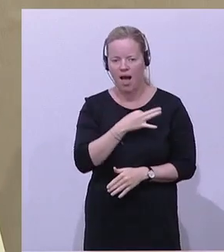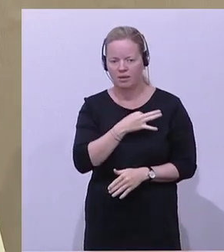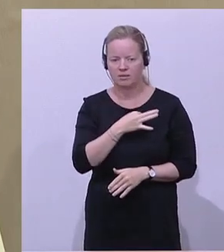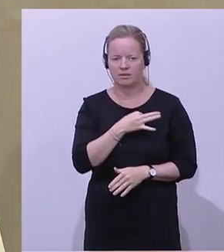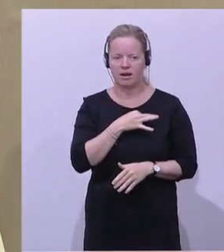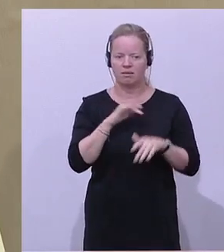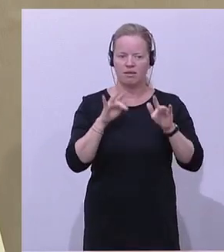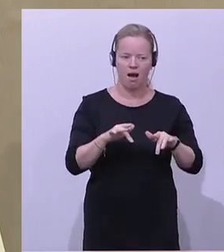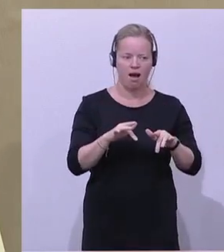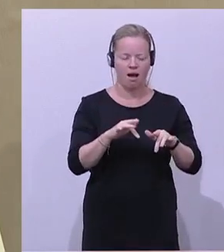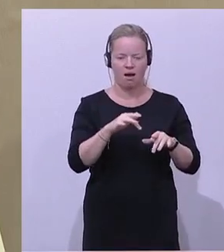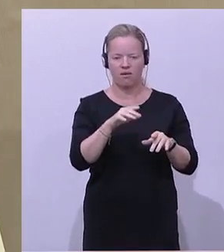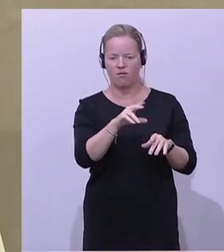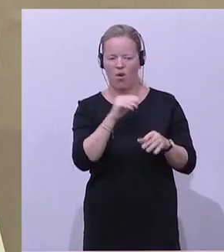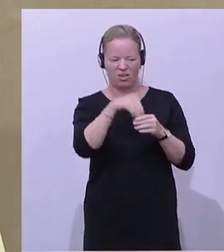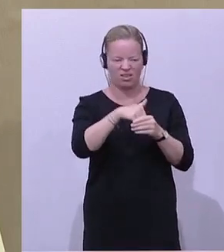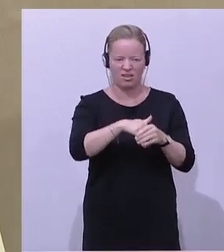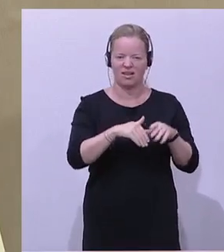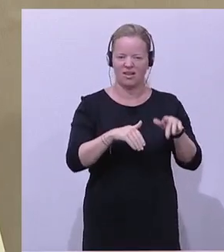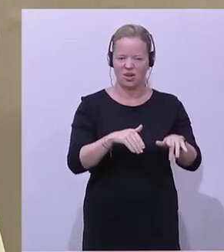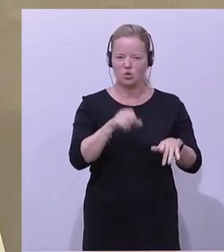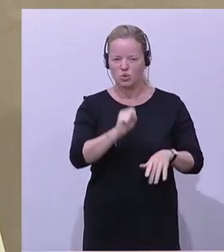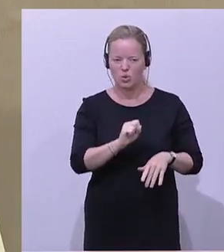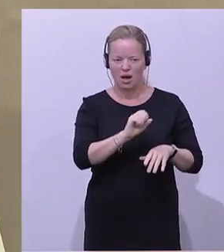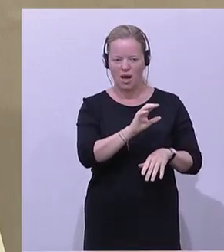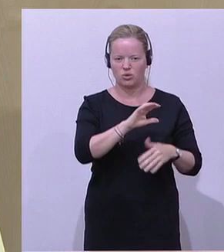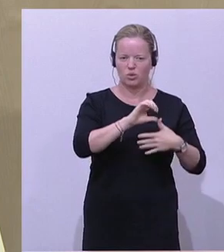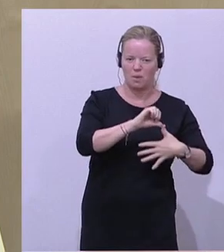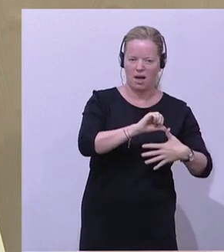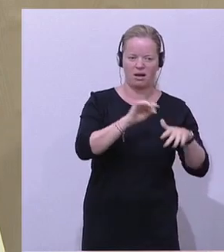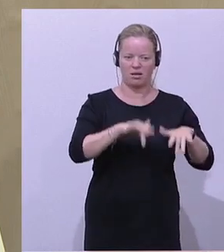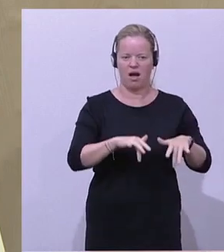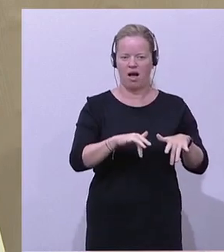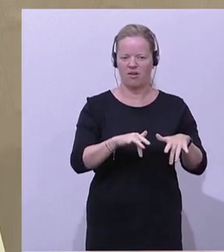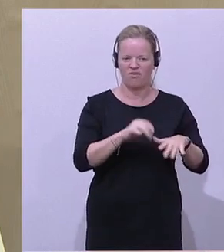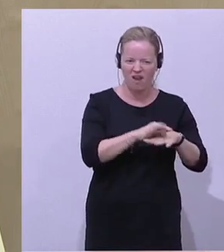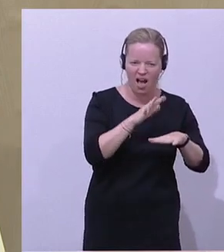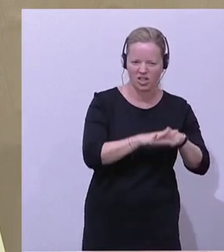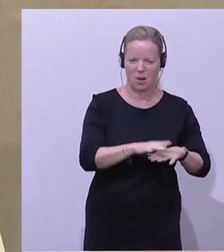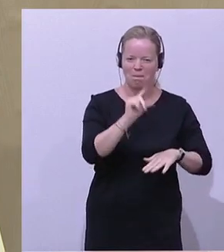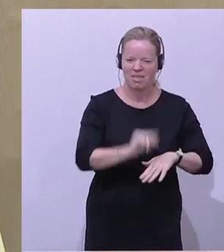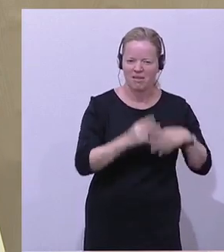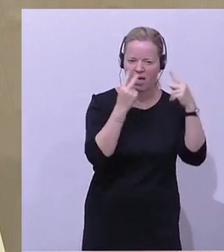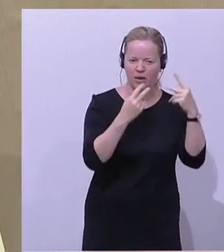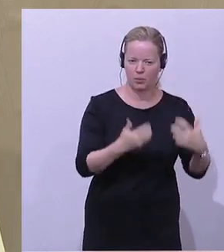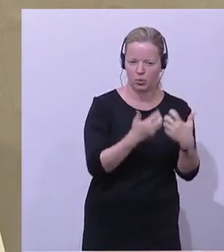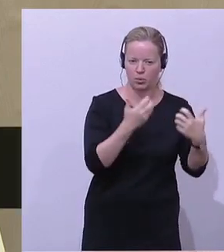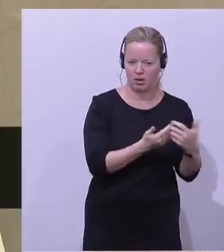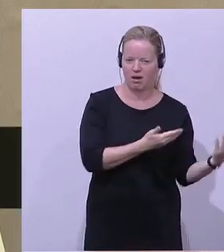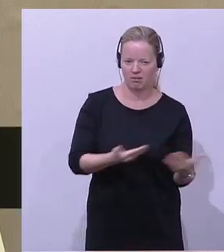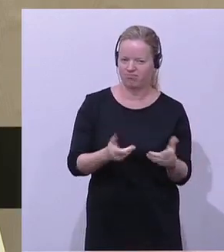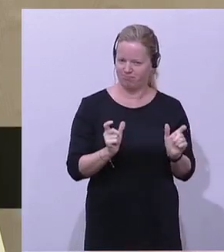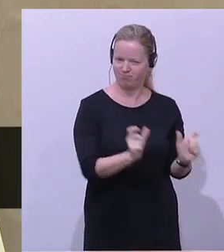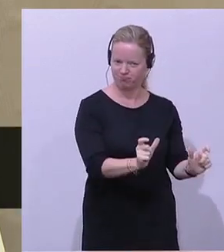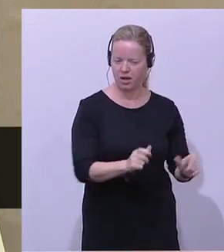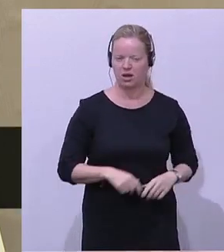von wirklich minderwertigen Produkten aus Südamerika Fleisch zu bekommen. Die Steuerreform, und